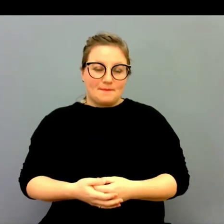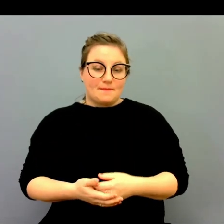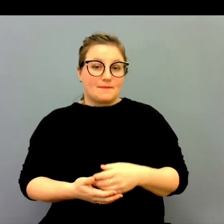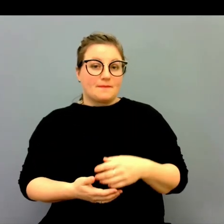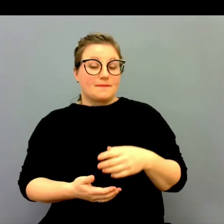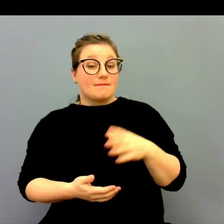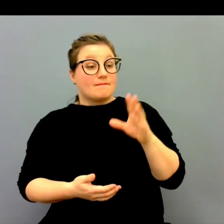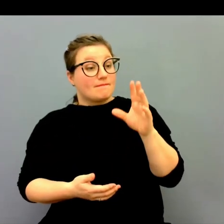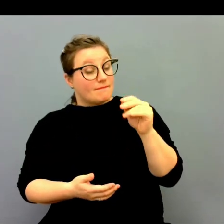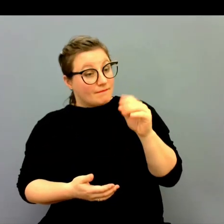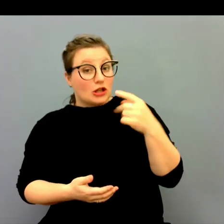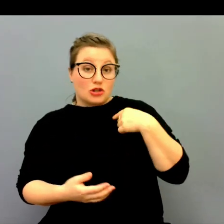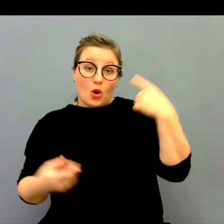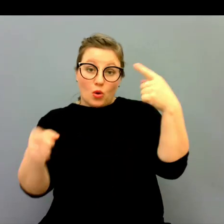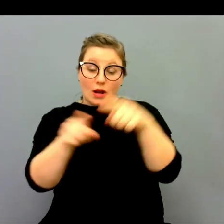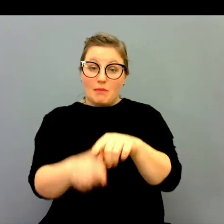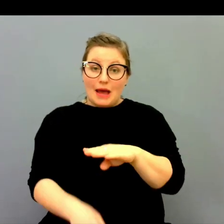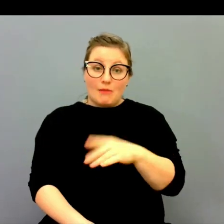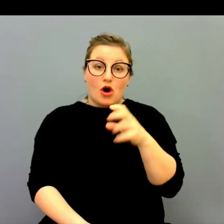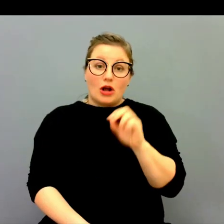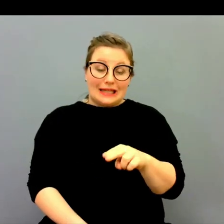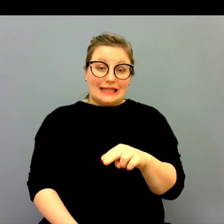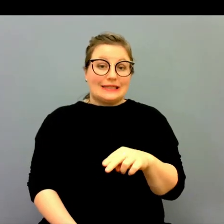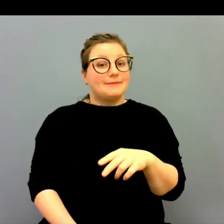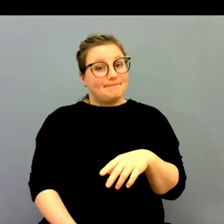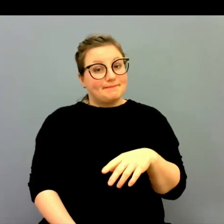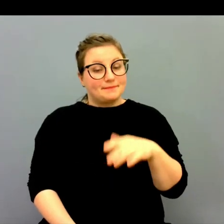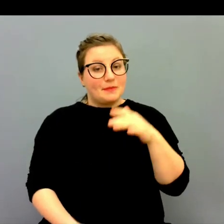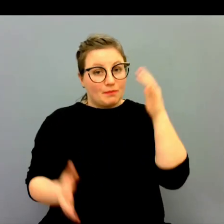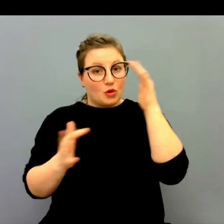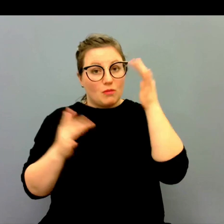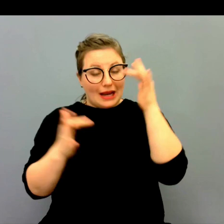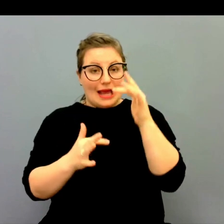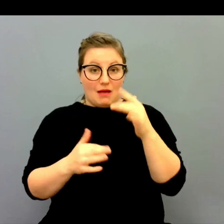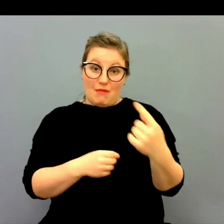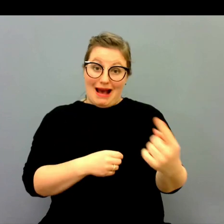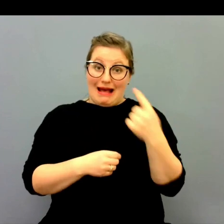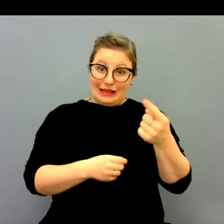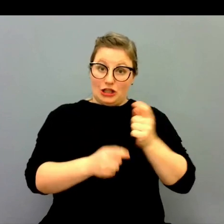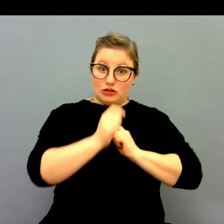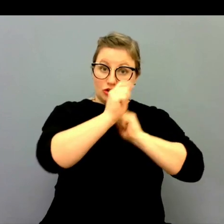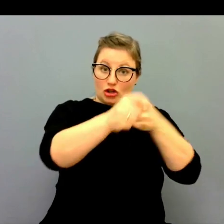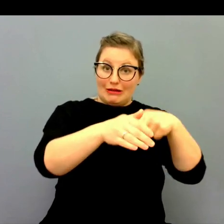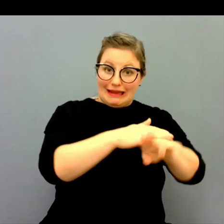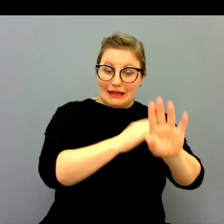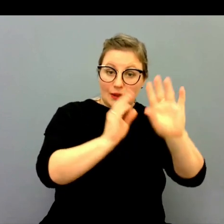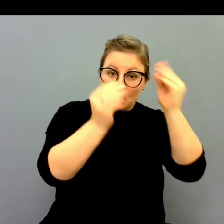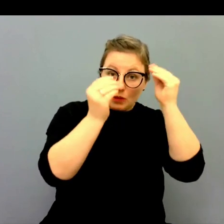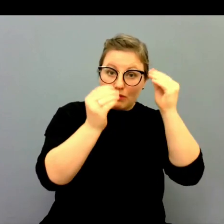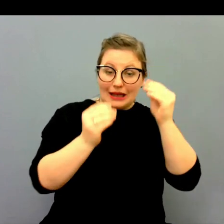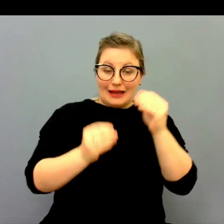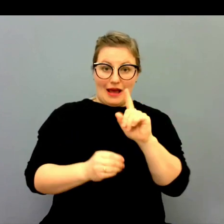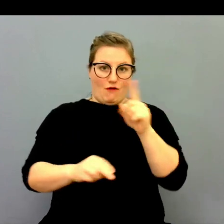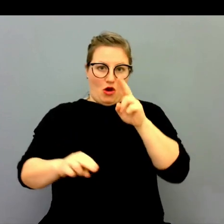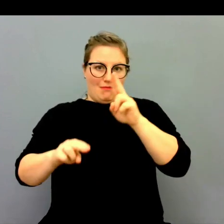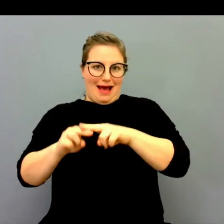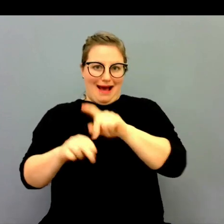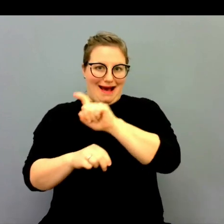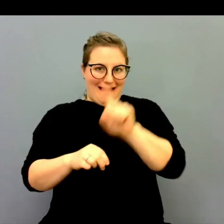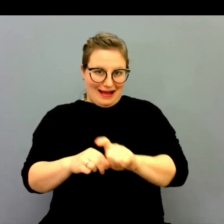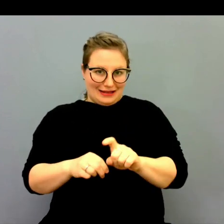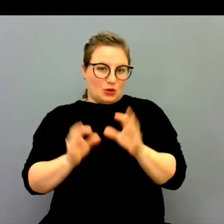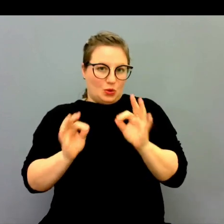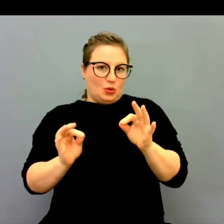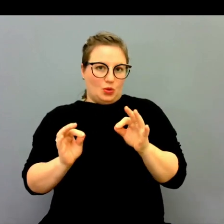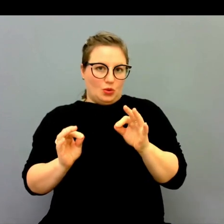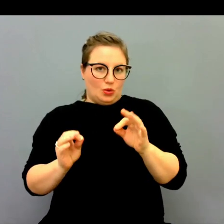Nej men jag delar ju Malins bild av att det är ett bekymmersamt läge. Vad gäller hur många som släks in på utbildningar, på hur många ställen vi har utbildningar och hur